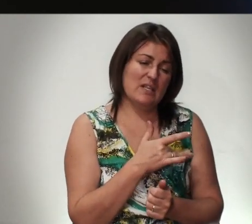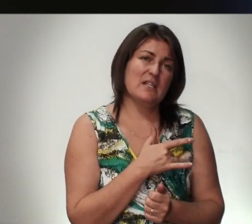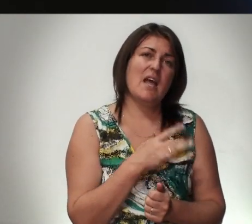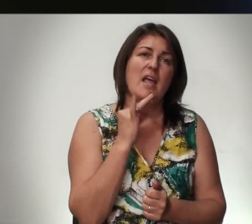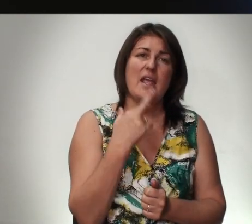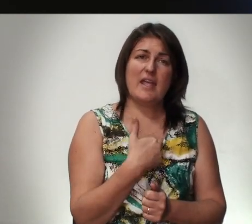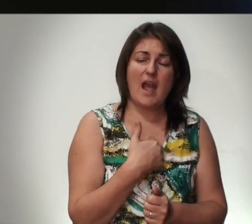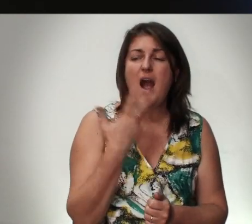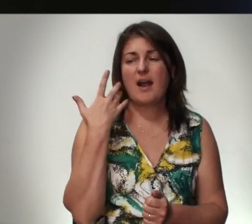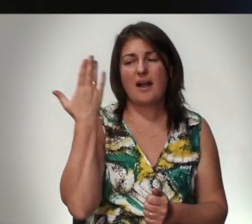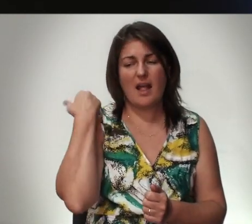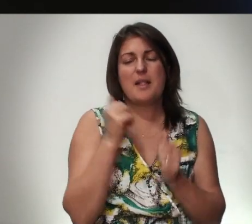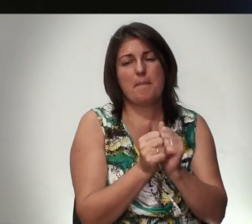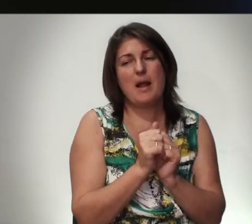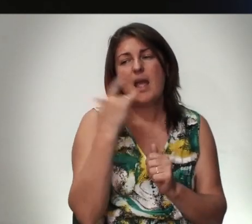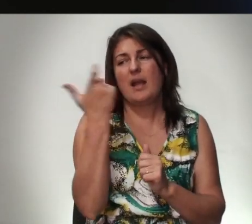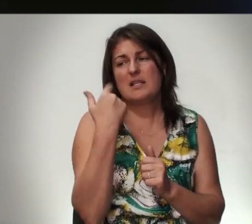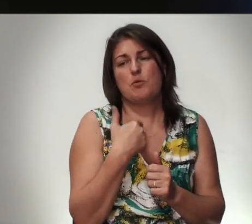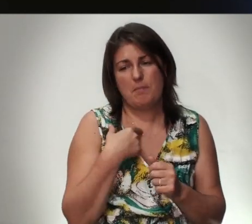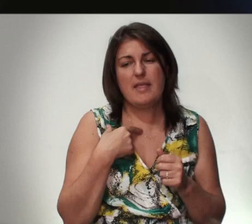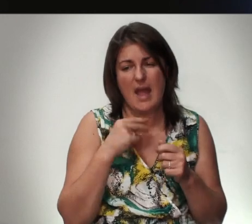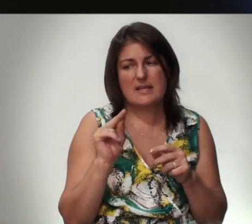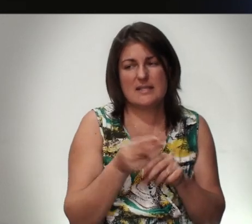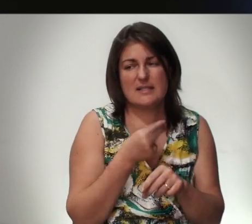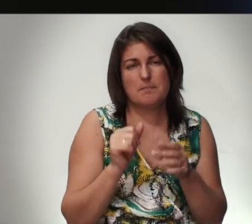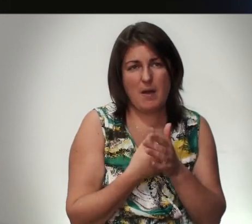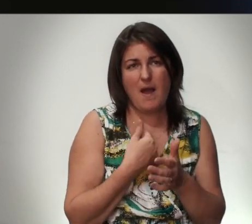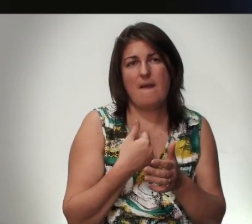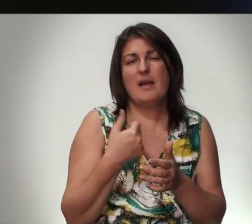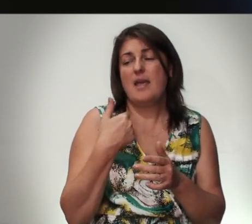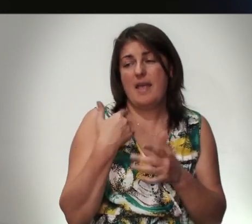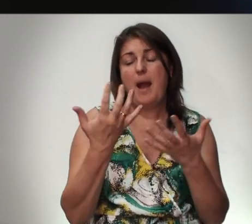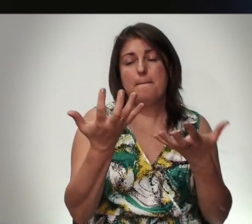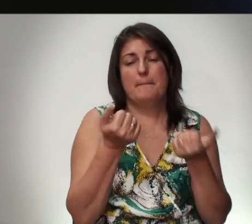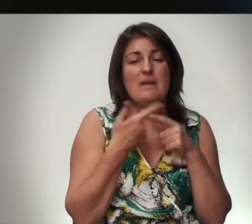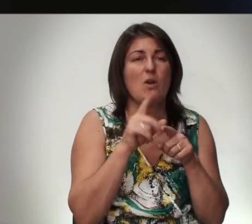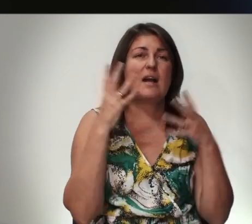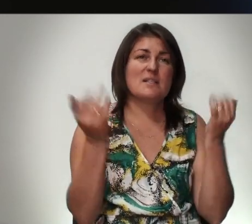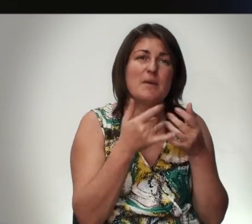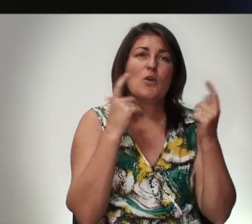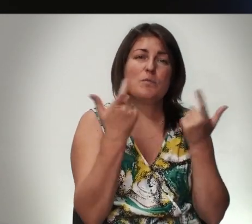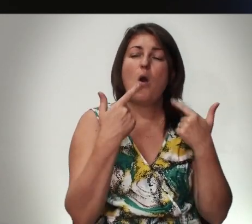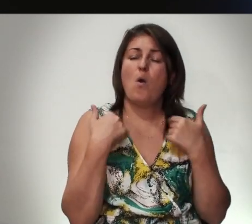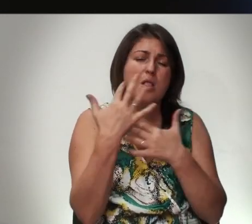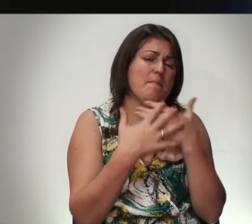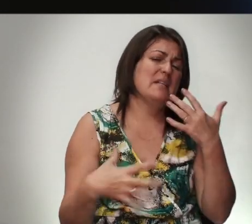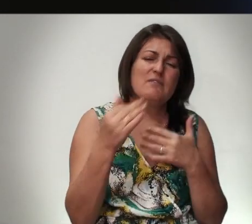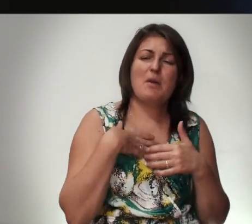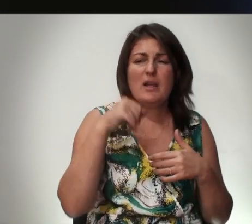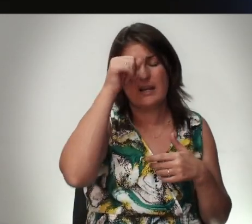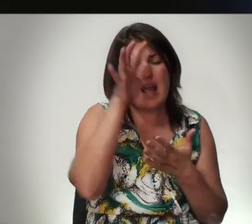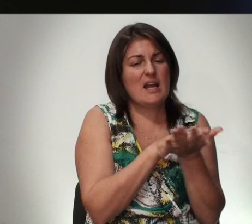И Я Когда-то Молился И Господь Меня Избавил И Я Его Принял Как Спасителя Господа Он Простил Все Мои Грехи